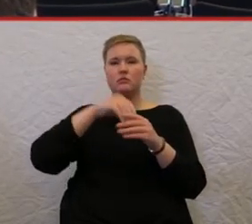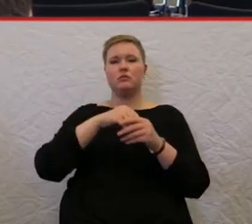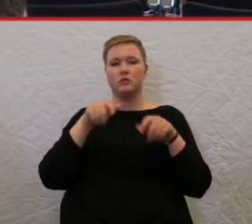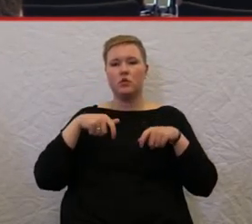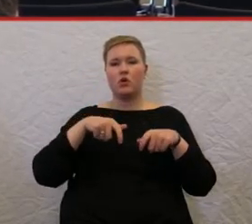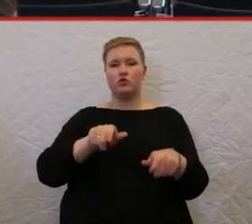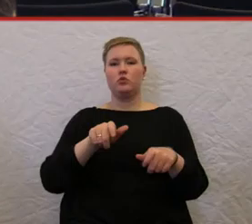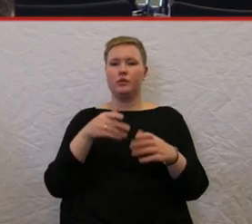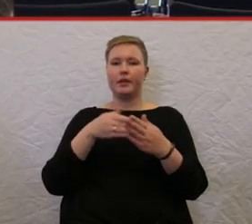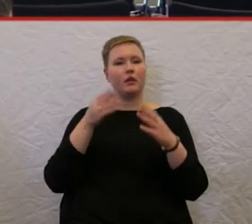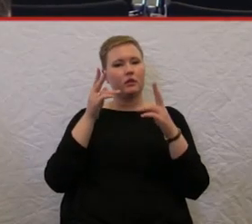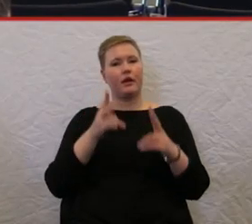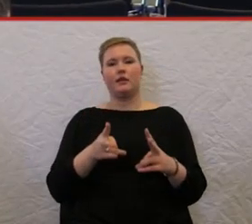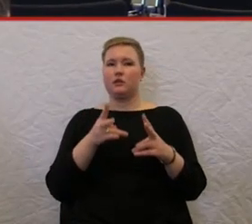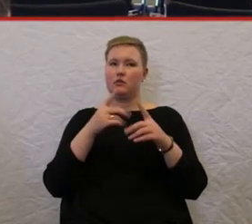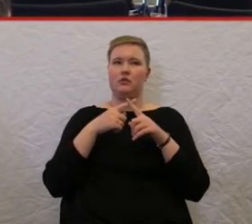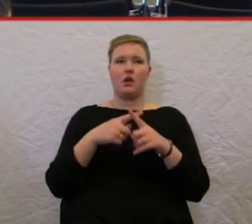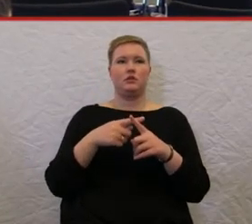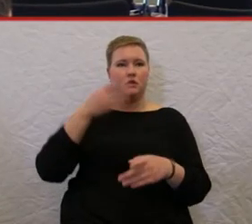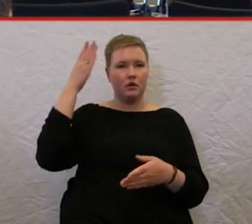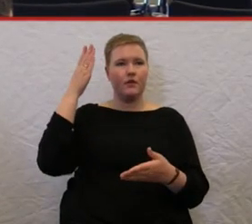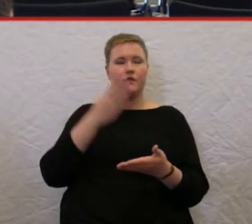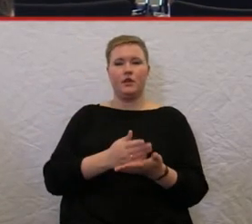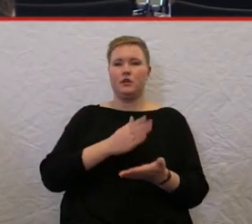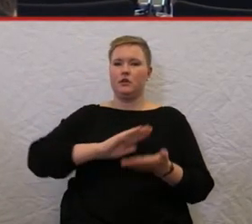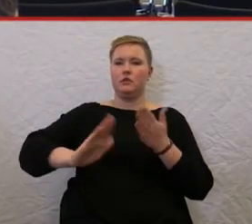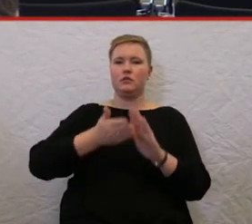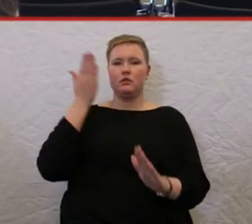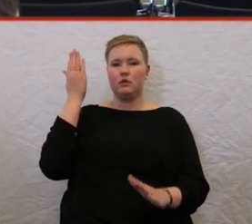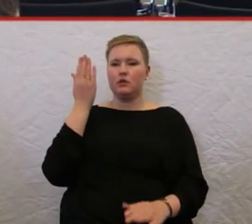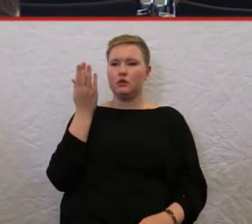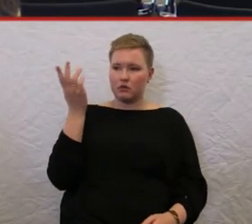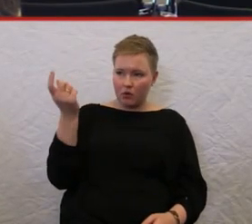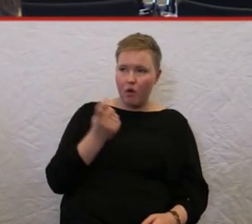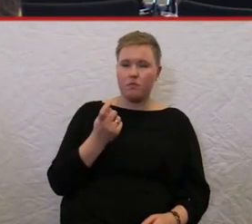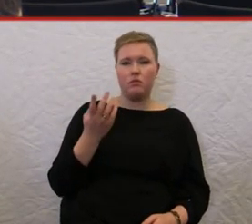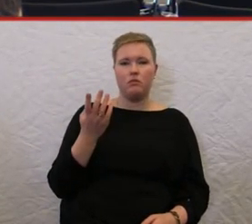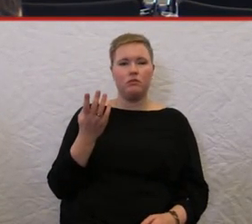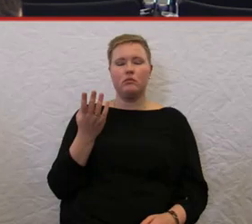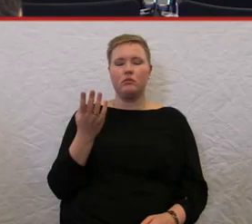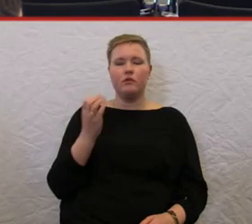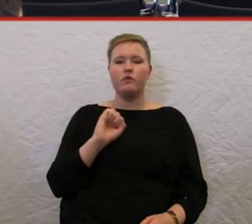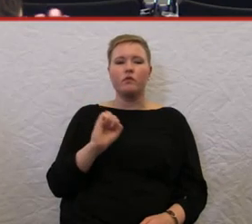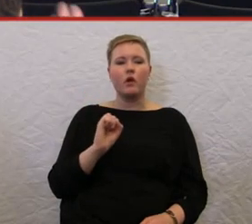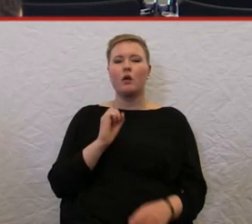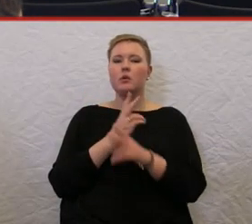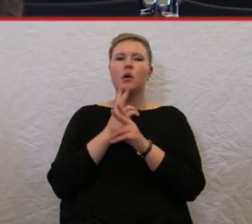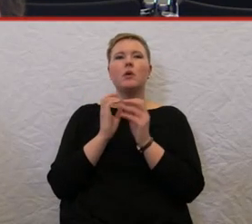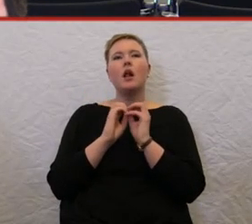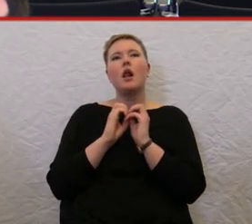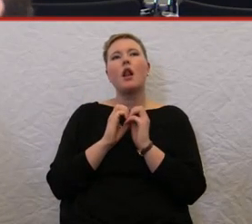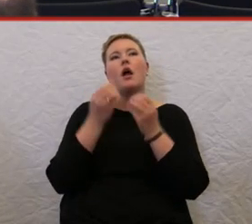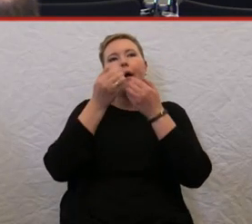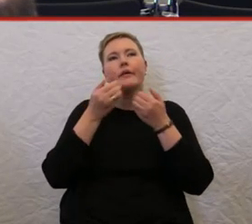behindertengerechte Taxi und dann wäre das doch gut. Warum muss man da immer so alles